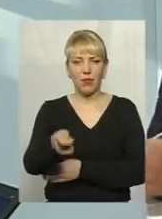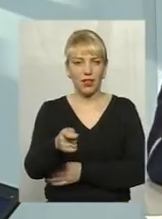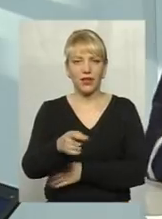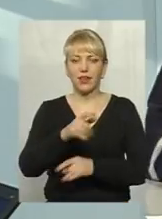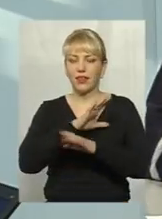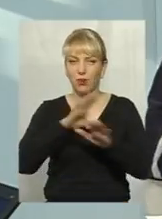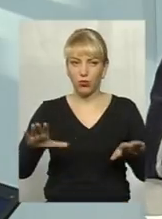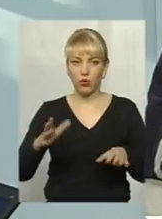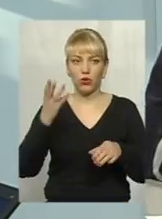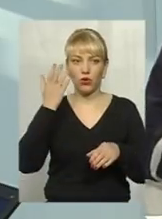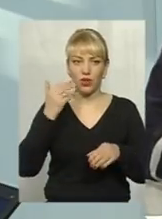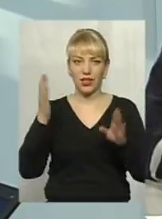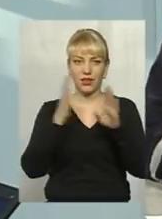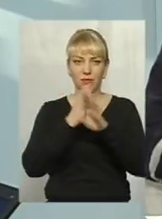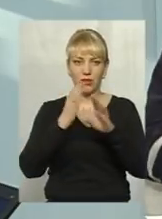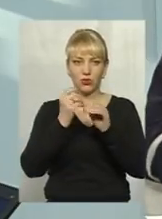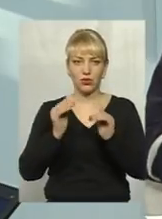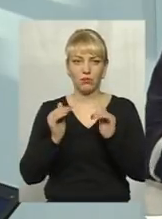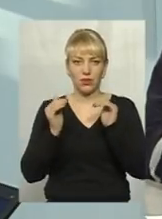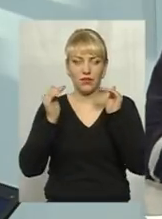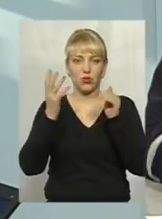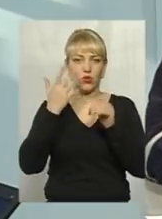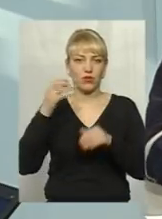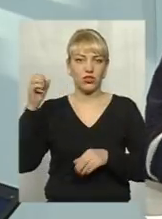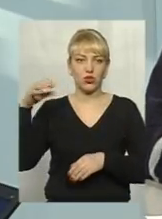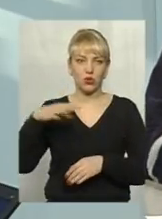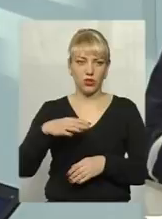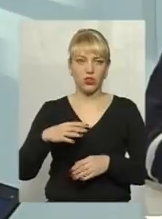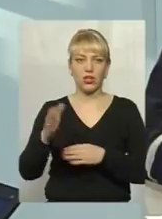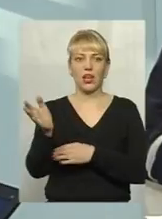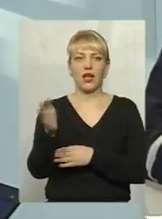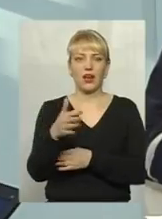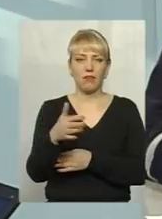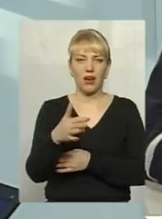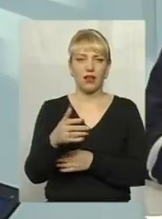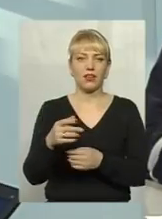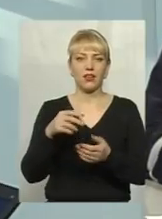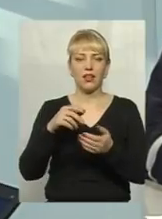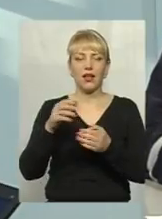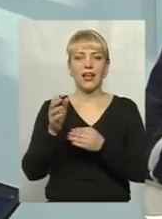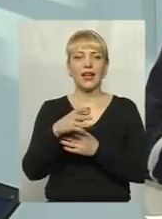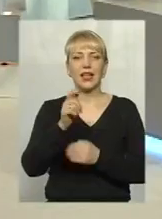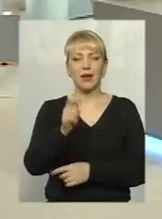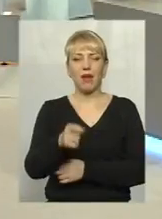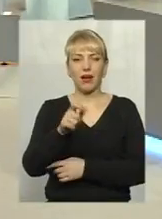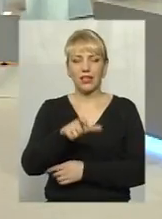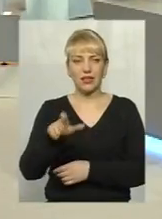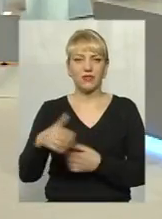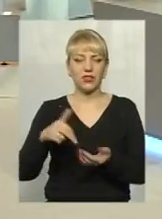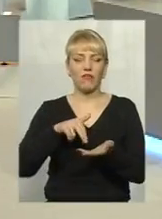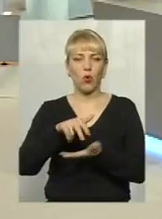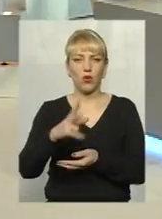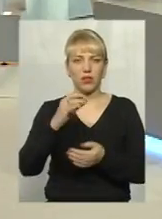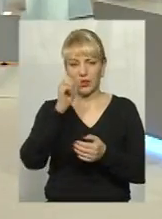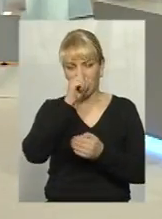Але коли температура повітря підвищується, коли виходить сонечко, звичайно, рибакам комфортніше, і вони виходять на лід. Але не слід забувати про те, що в цей час